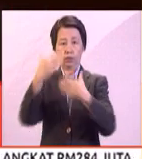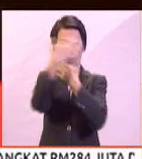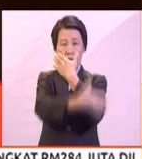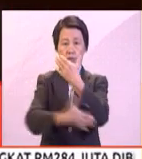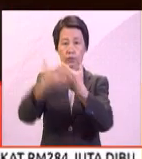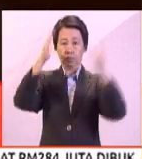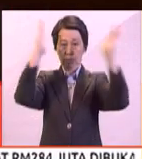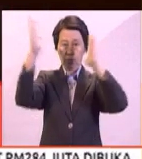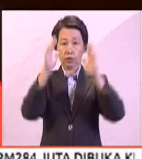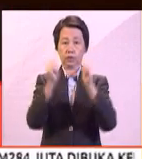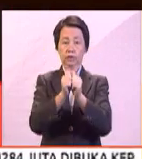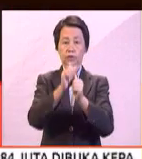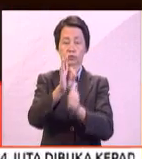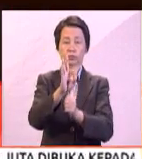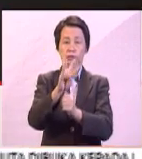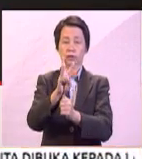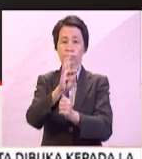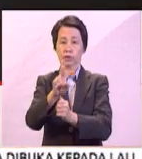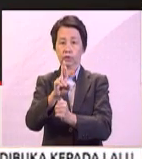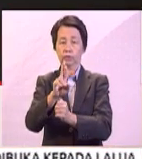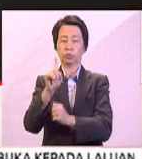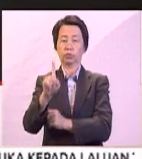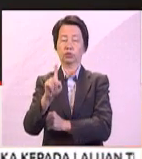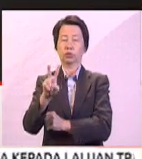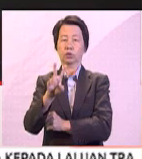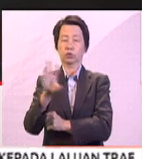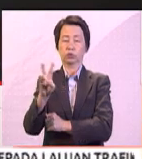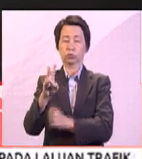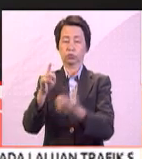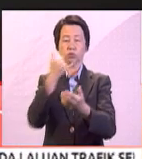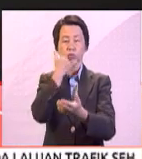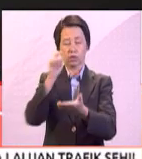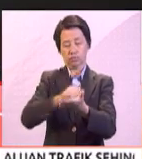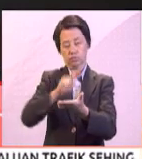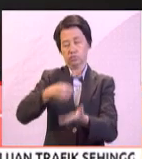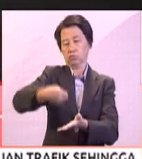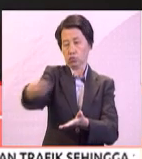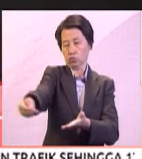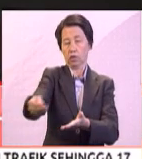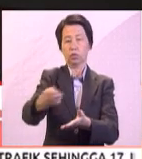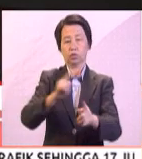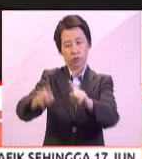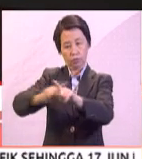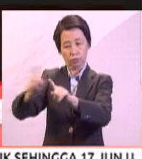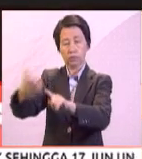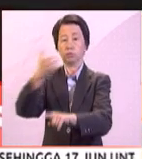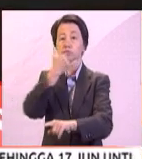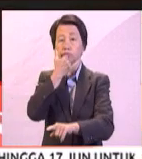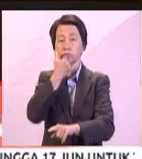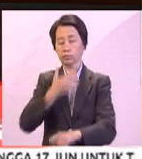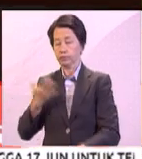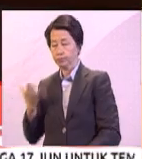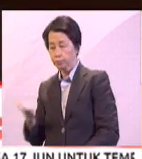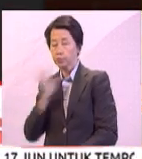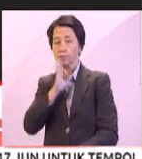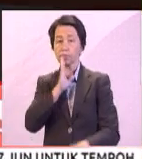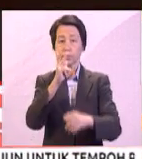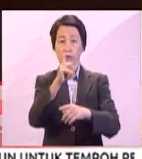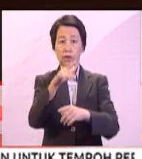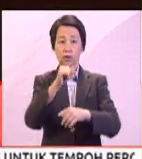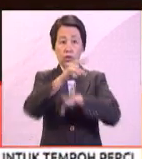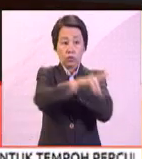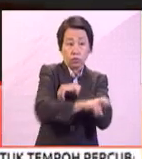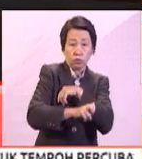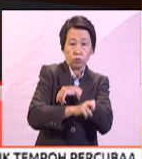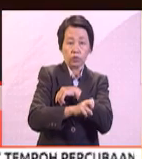seluruh negara dengan 96,127 saman dikeluarkan atas pelbagai kesalahan. Beliau berkata bagi kes pecah